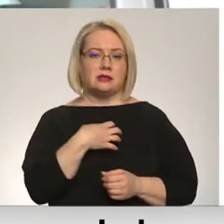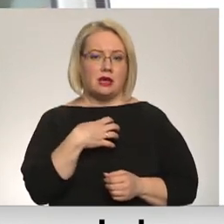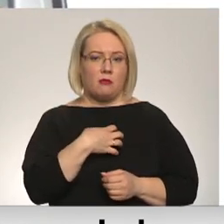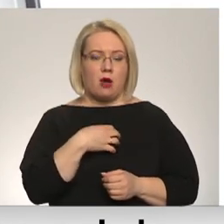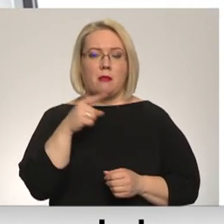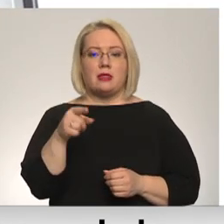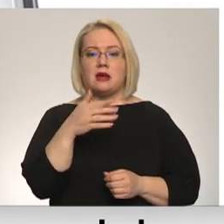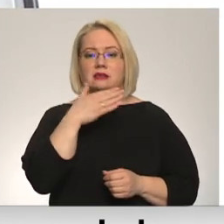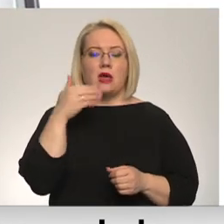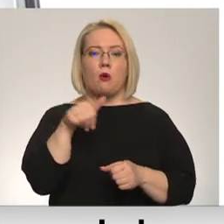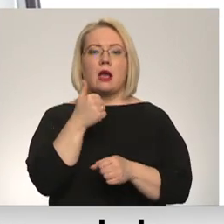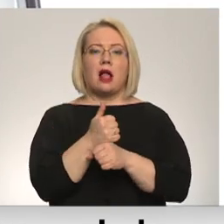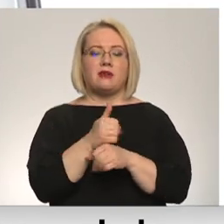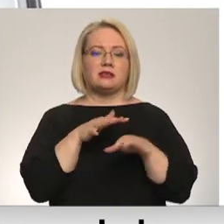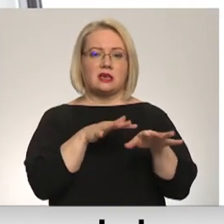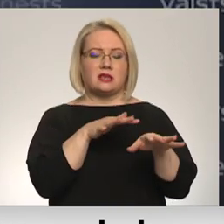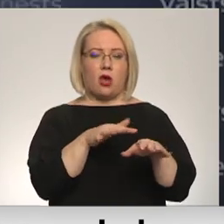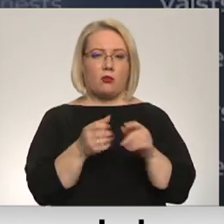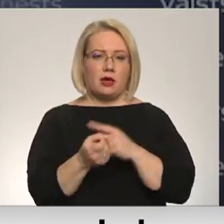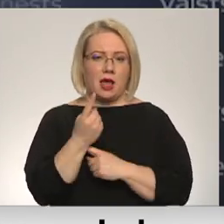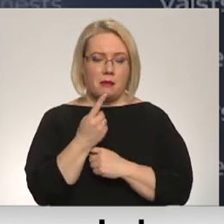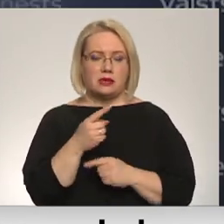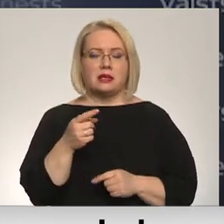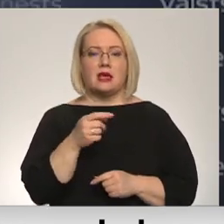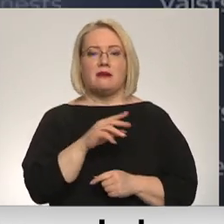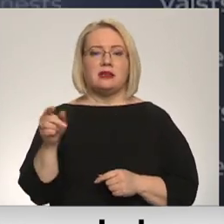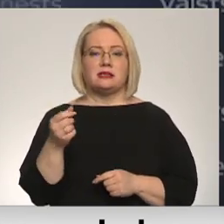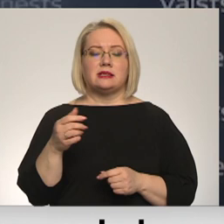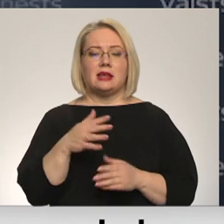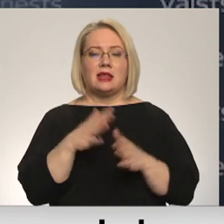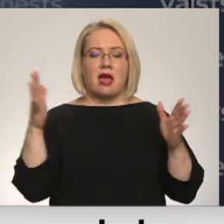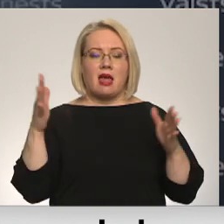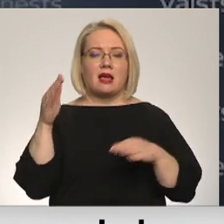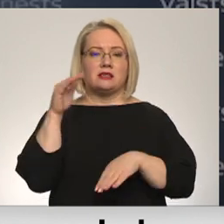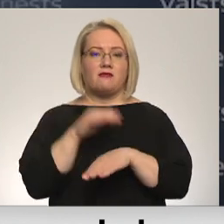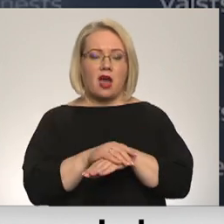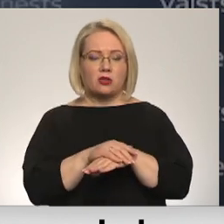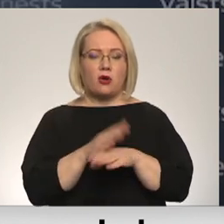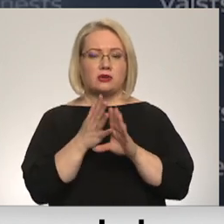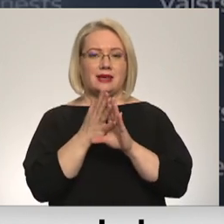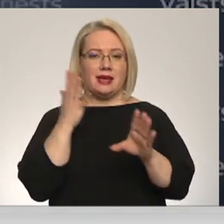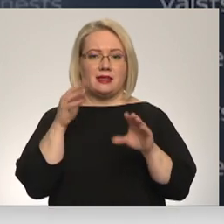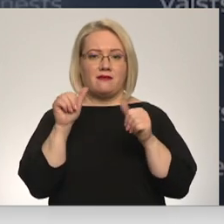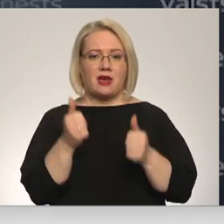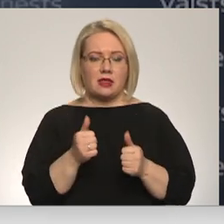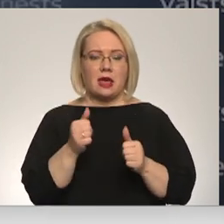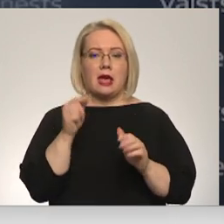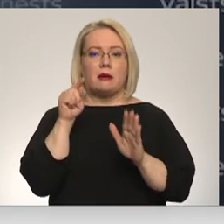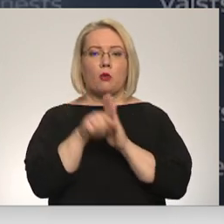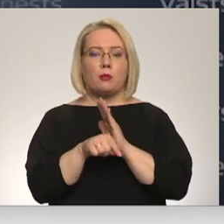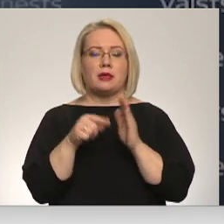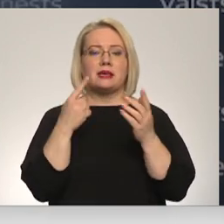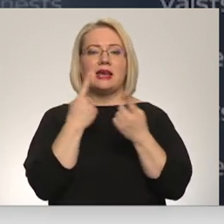tas nav galvenais sastrēguma iemesls. Lielākais faktors, kas es ietekmēju šo rindu veidošanos, ir muitas informatīvo sistēmu